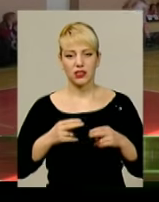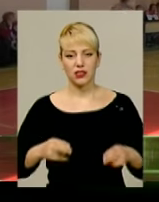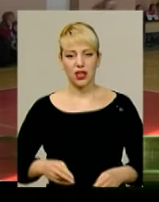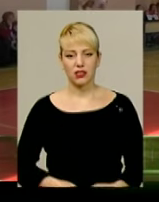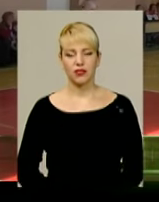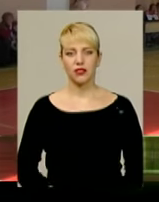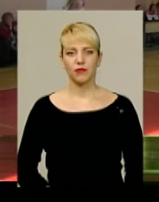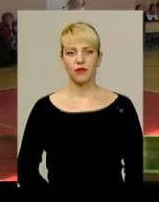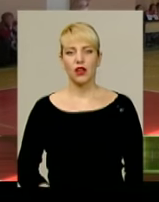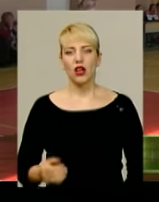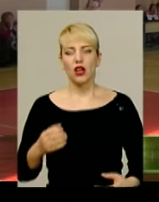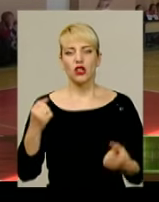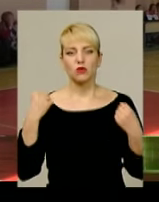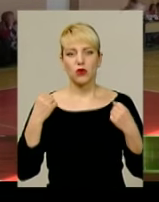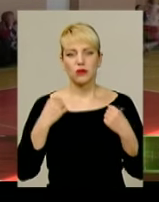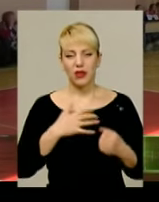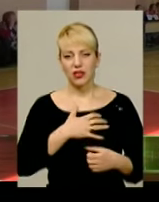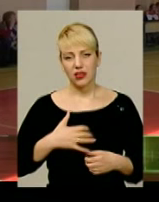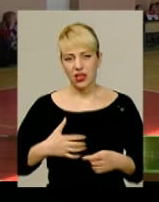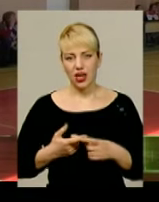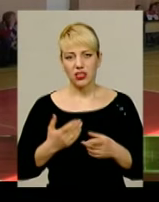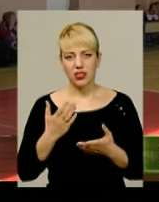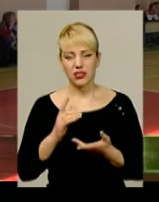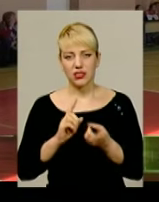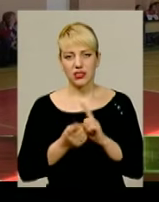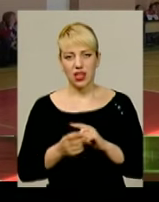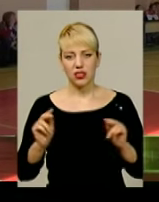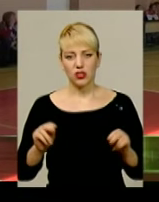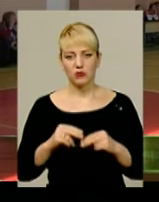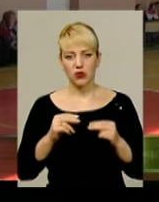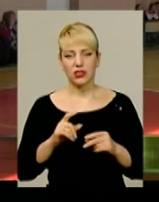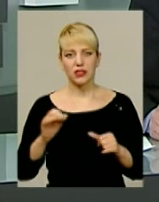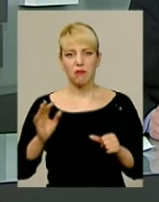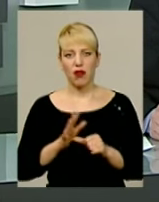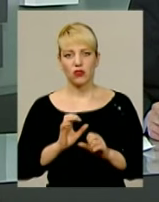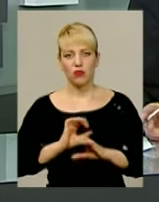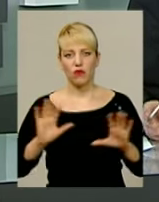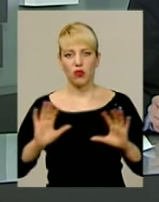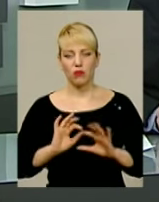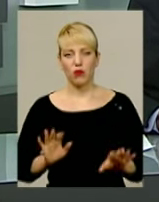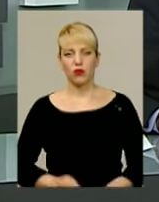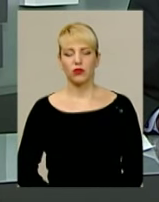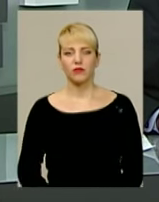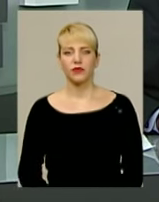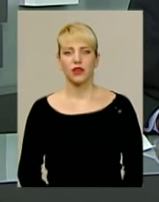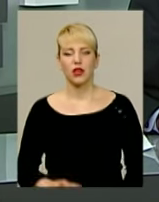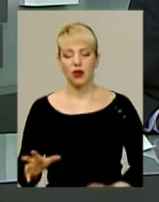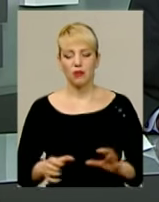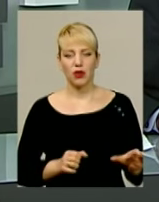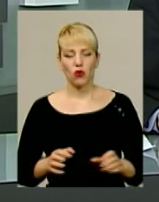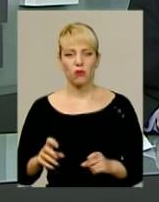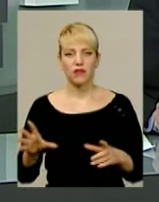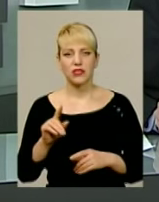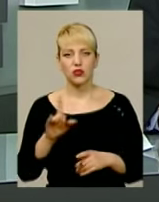Спортсменки з Деражні стали переможцями чемпіонату України з пляжного волейболу. Прихопив все, що погано